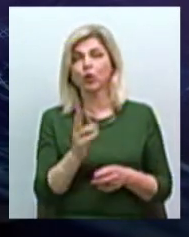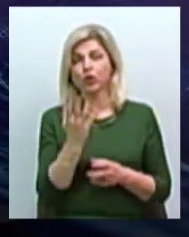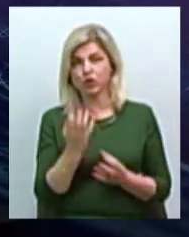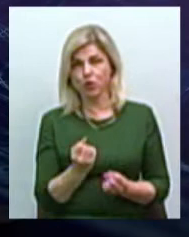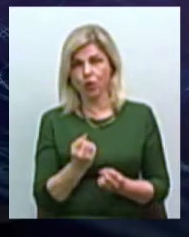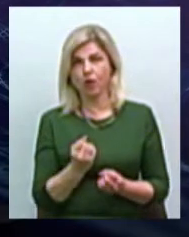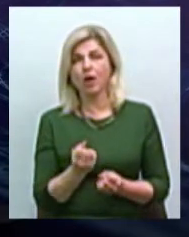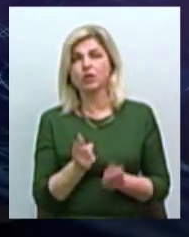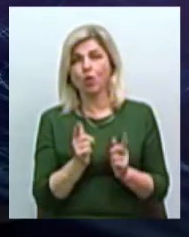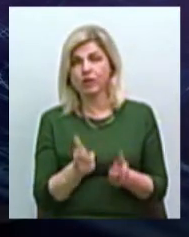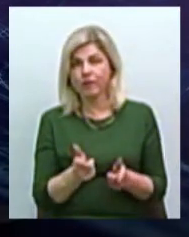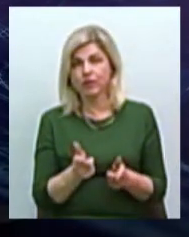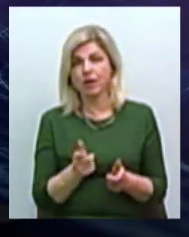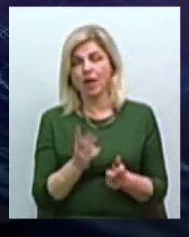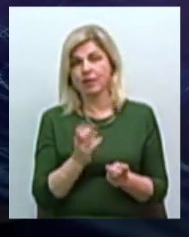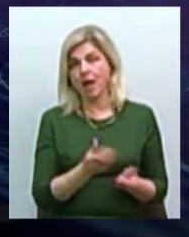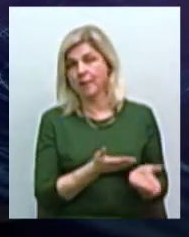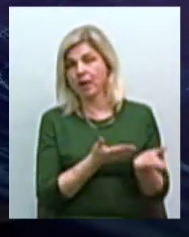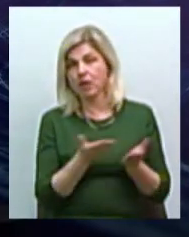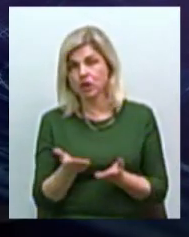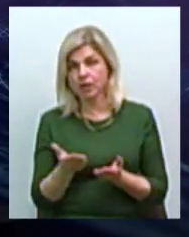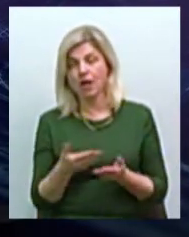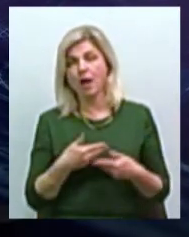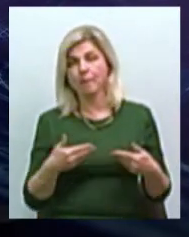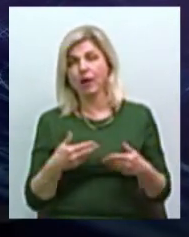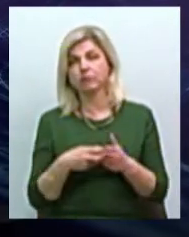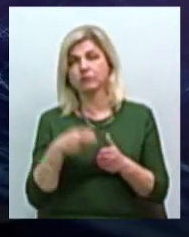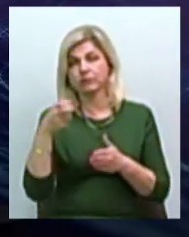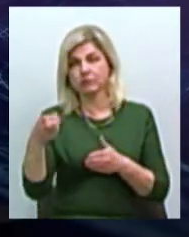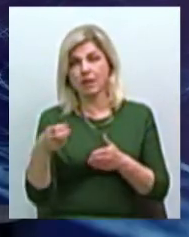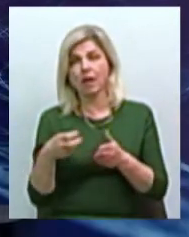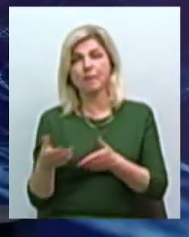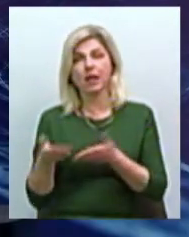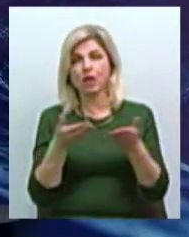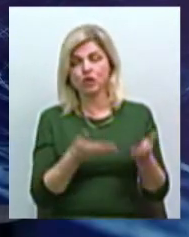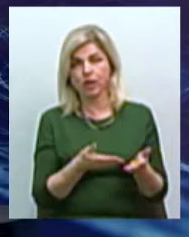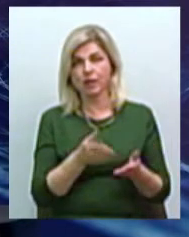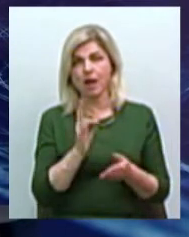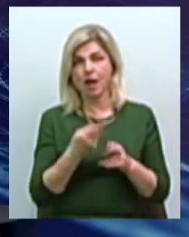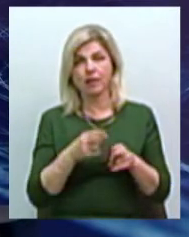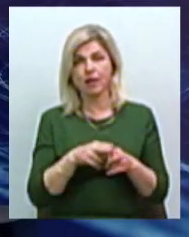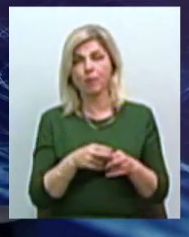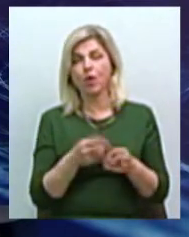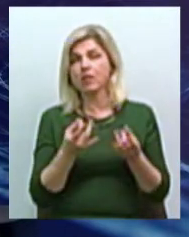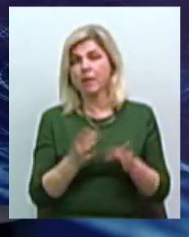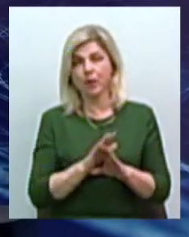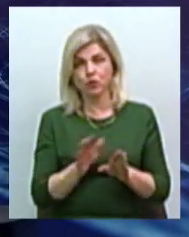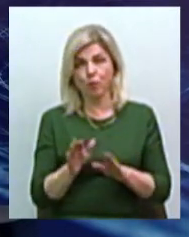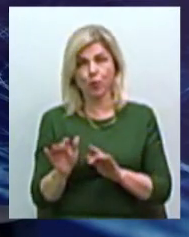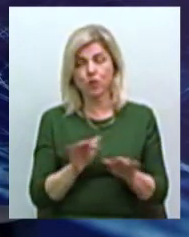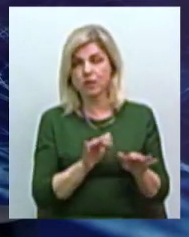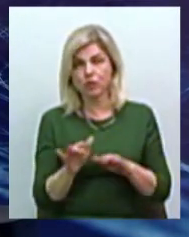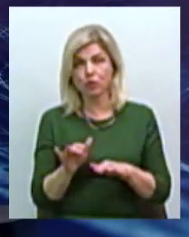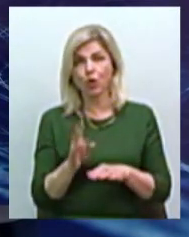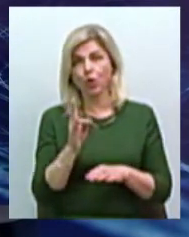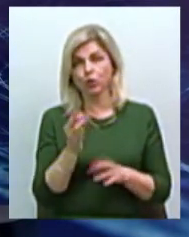відзаветься на приглашення, ми направимо пісняне приглашення до цього непростому процесу. Але це треба